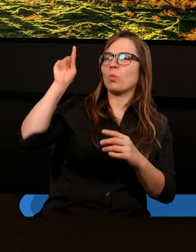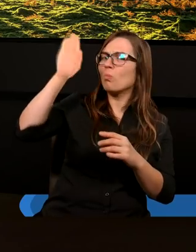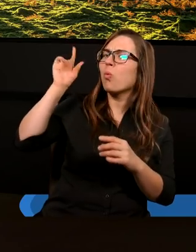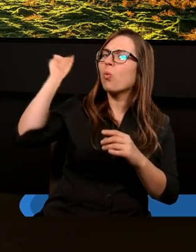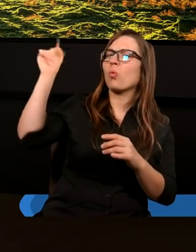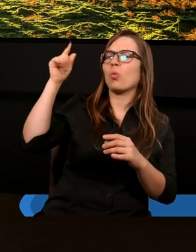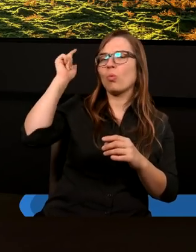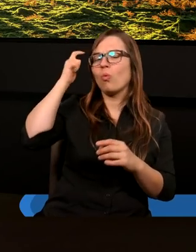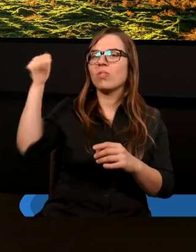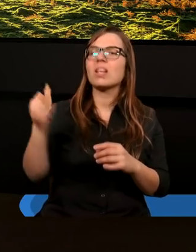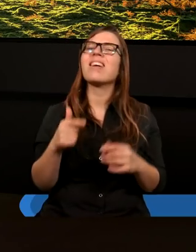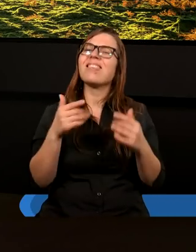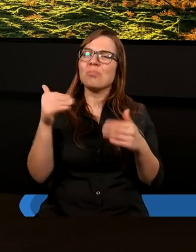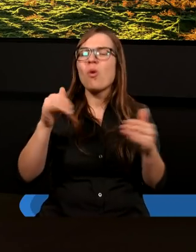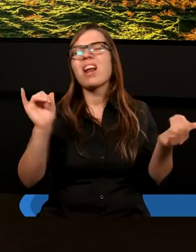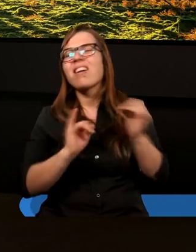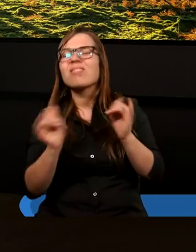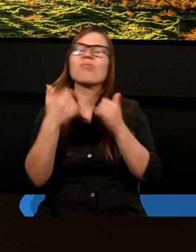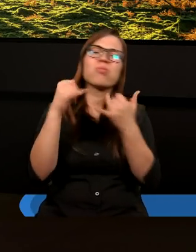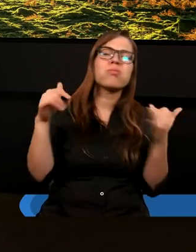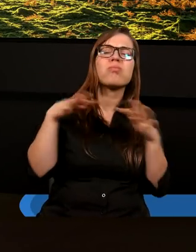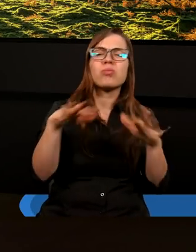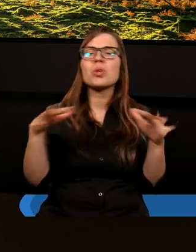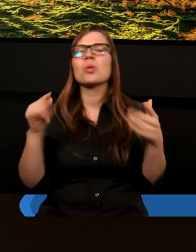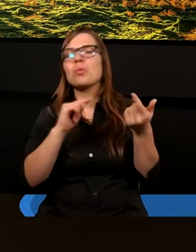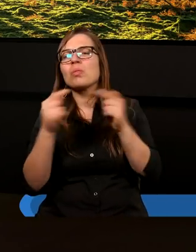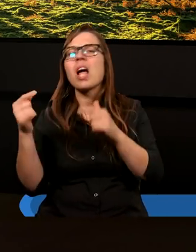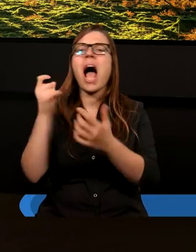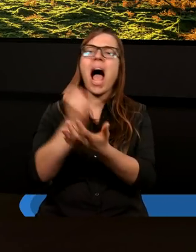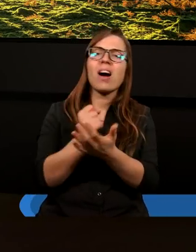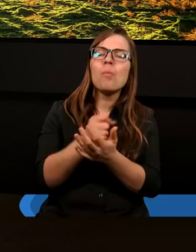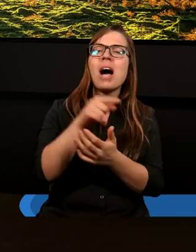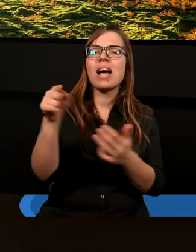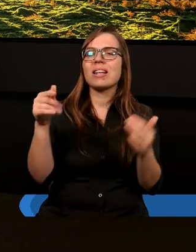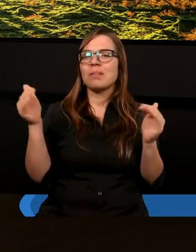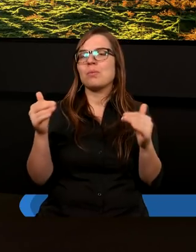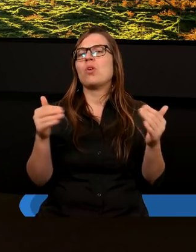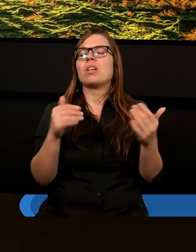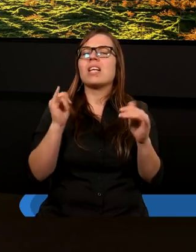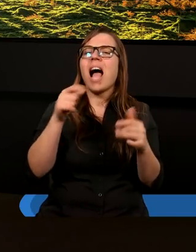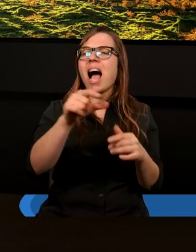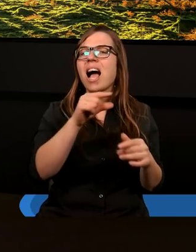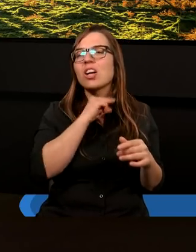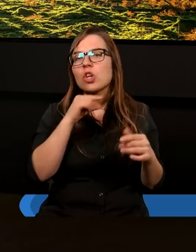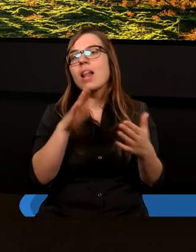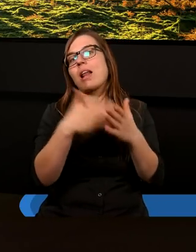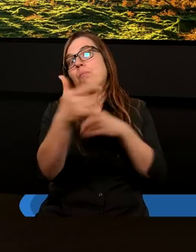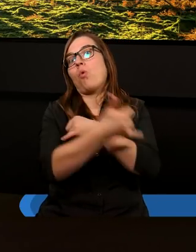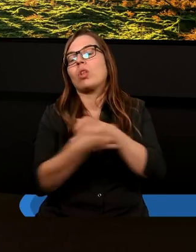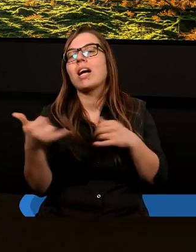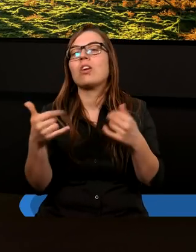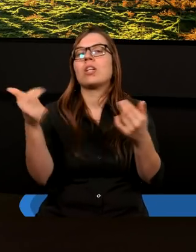dyskutować na ten temat. Możemy również posłyszyć się argumentem, że również księża podkreślają,